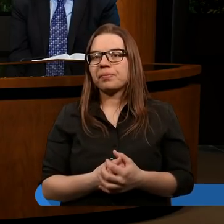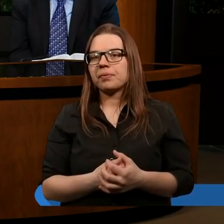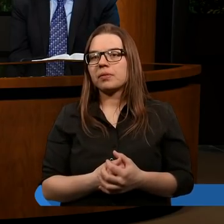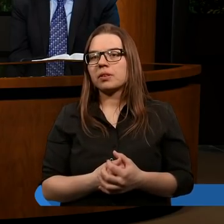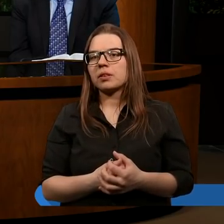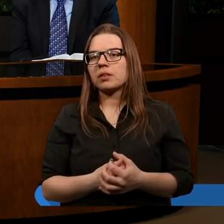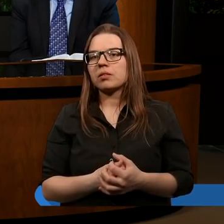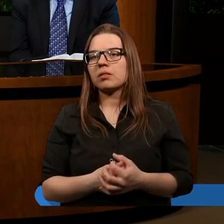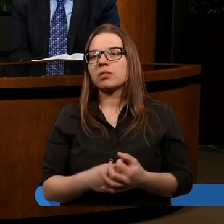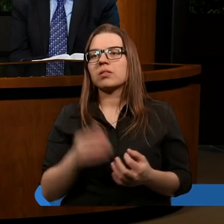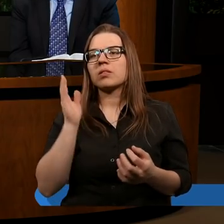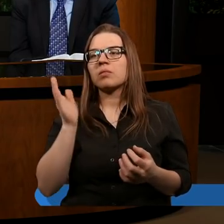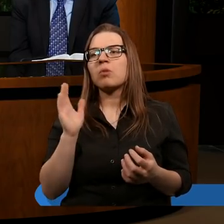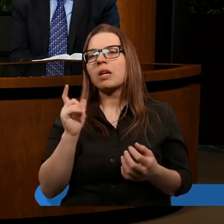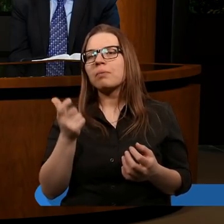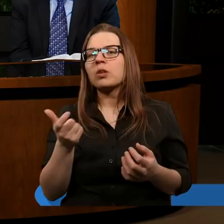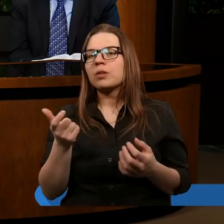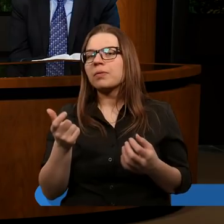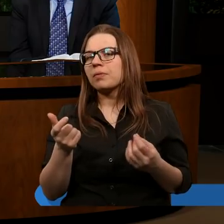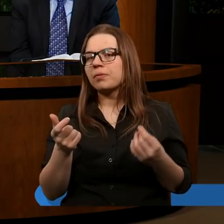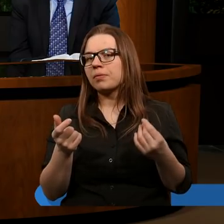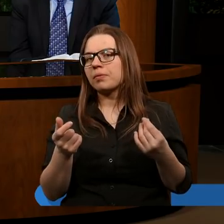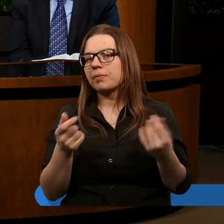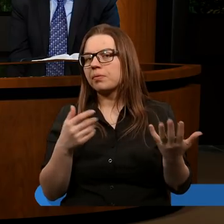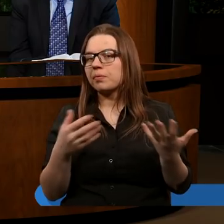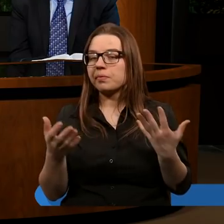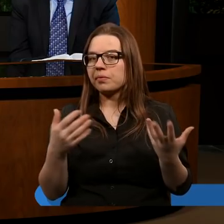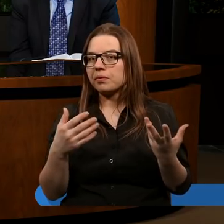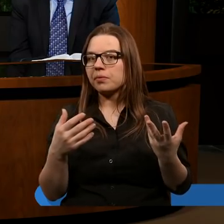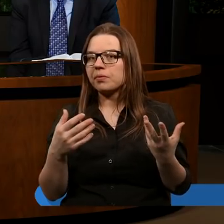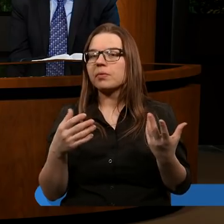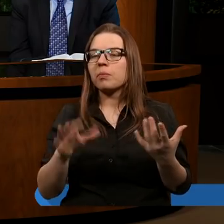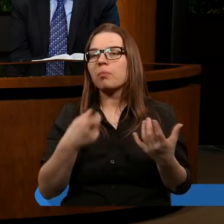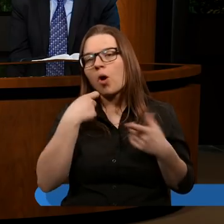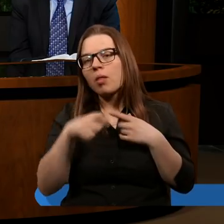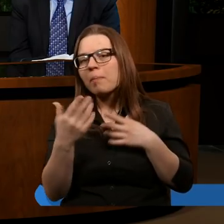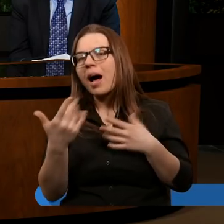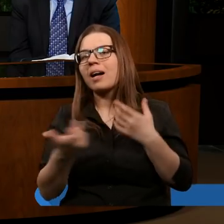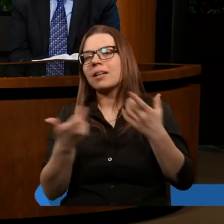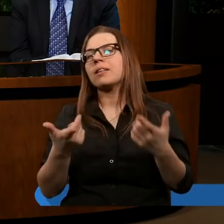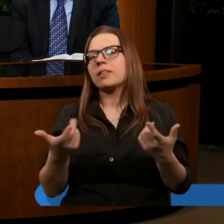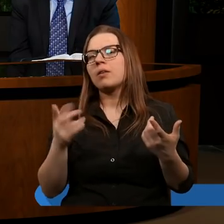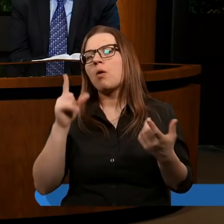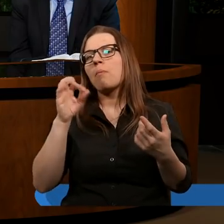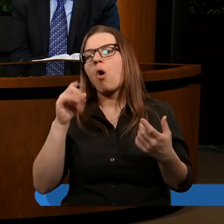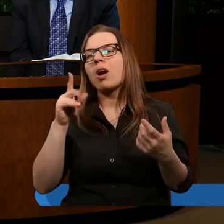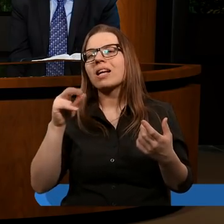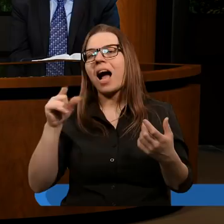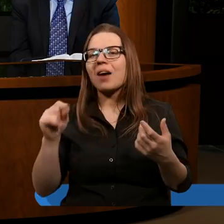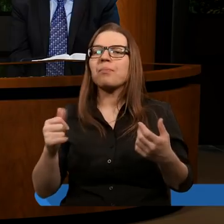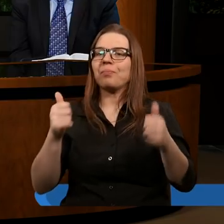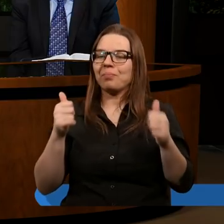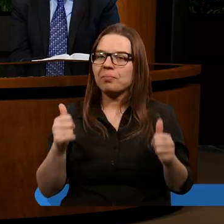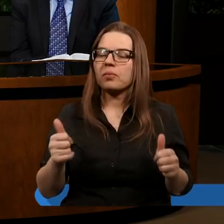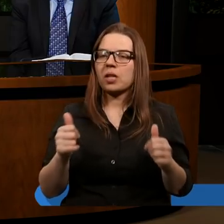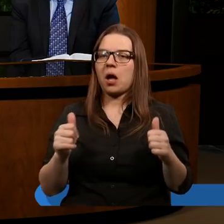nanosili chrustą gałęzi, podpalili, a Polikarp stał